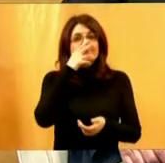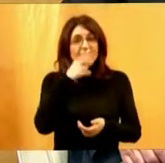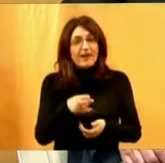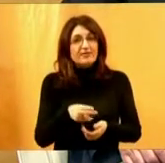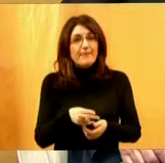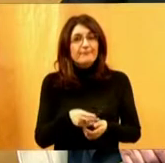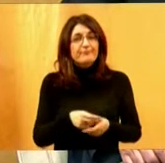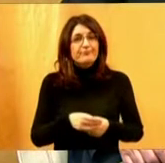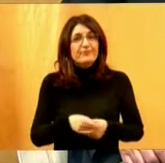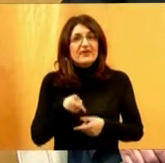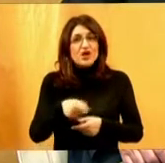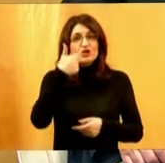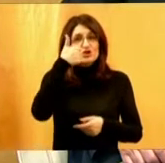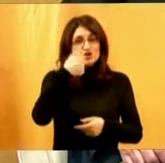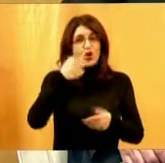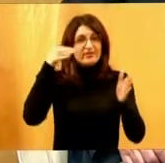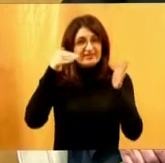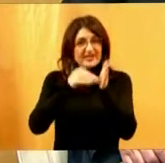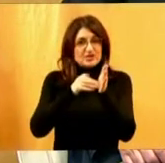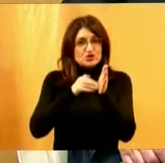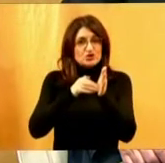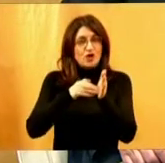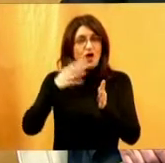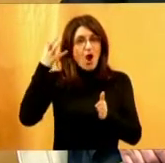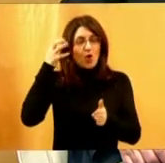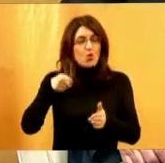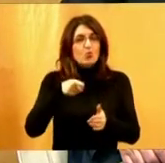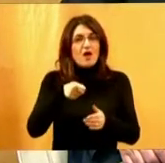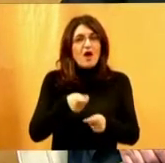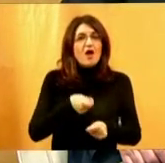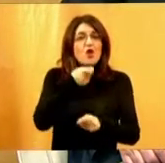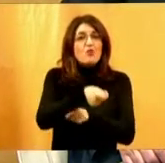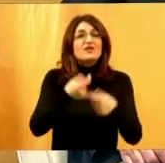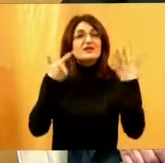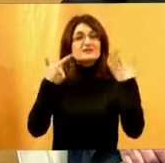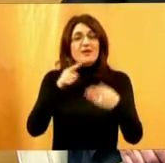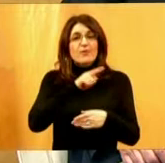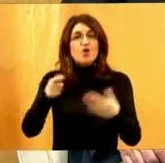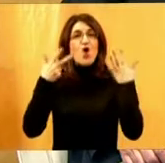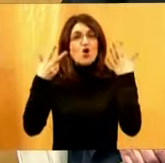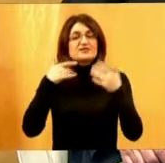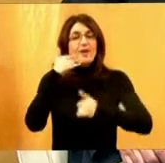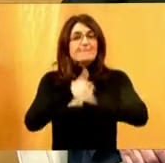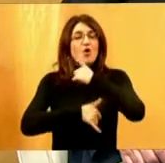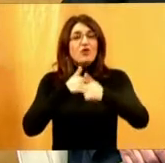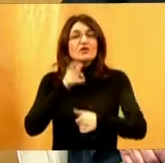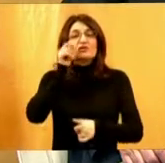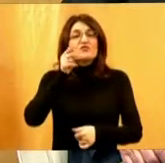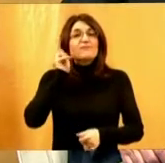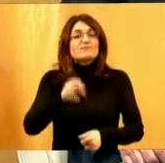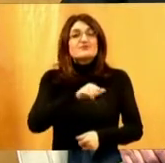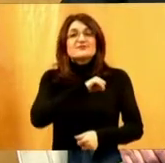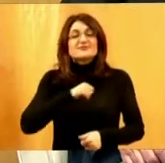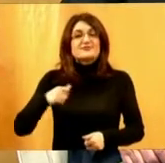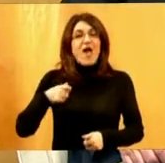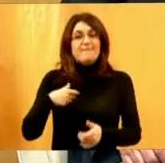stajališta da tih 100 tisuća kuna je ulog u 7 do 8 godina nećije neovisnosti,